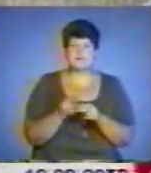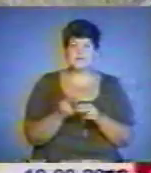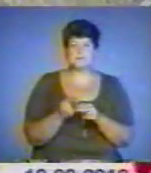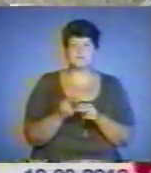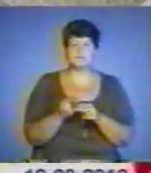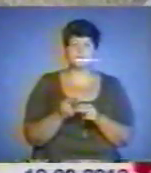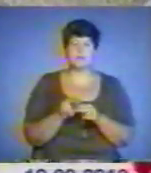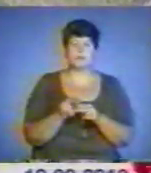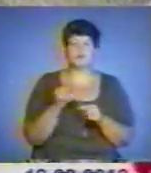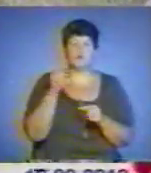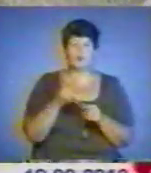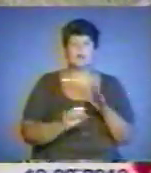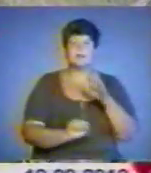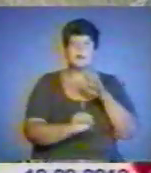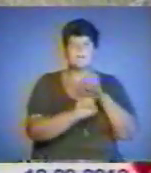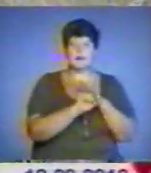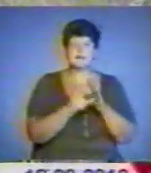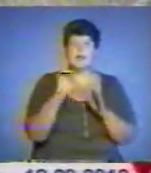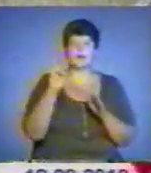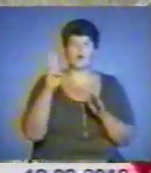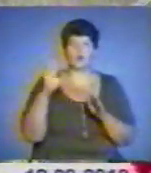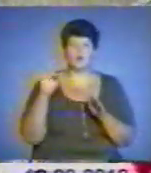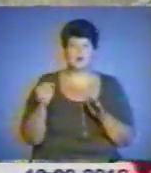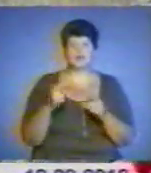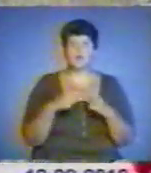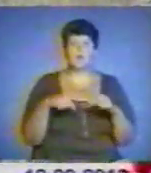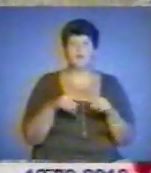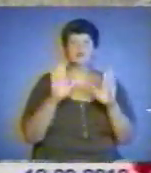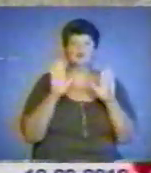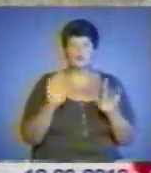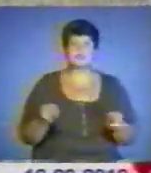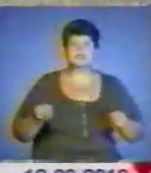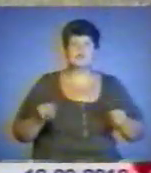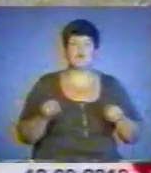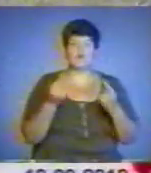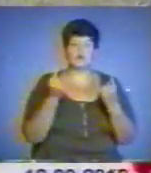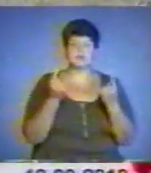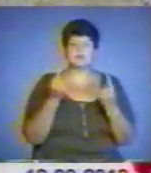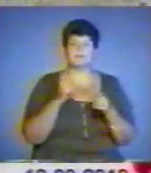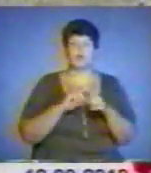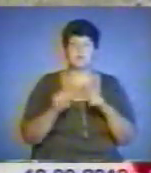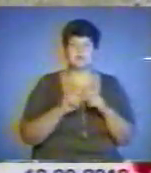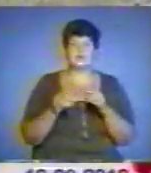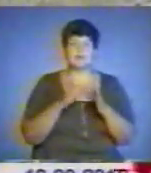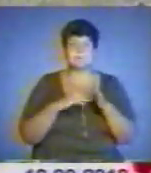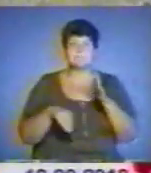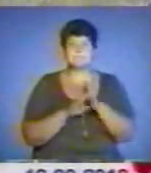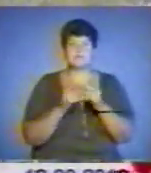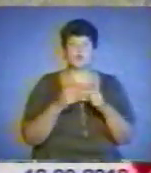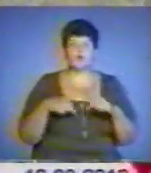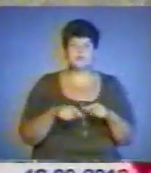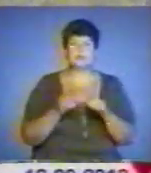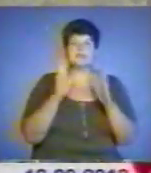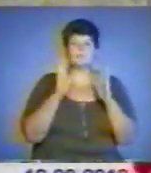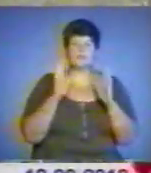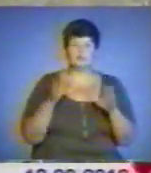тому, як на базі екологічного козацького полку буде створено оперативний підрозділ екологічний, який буде